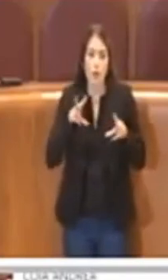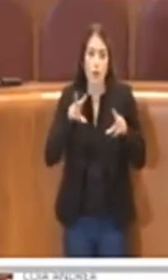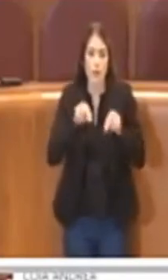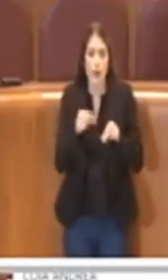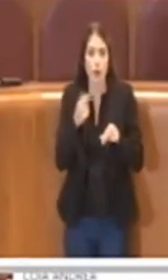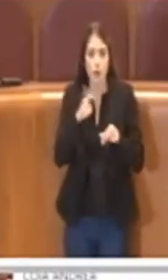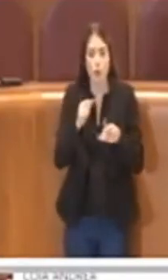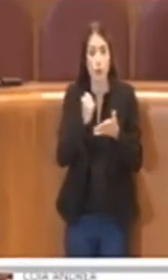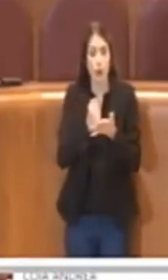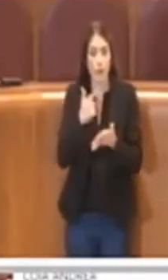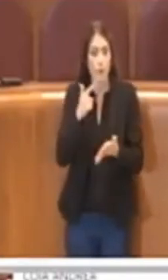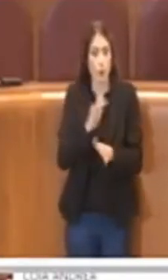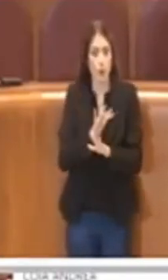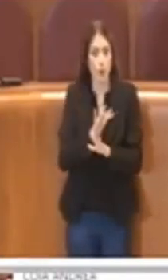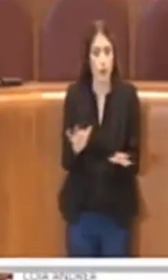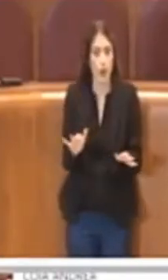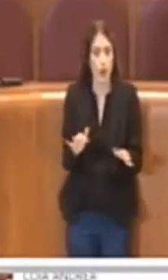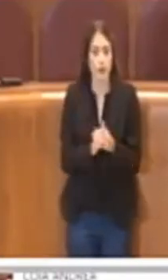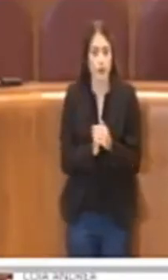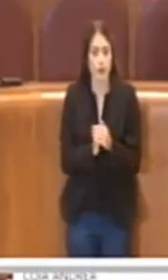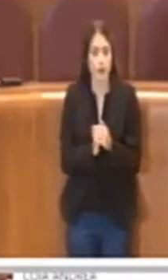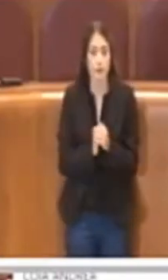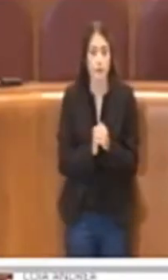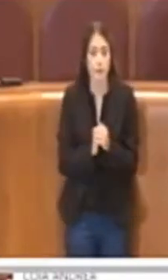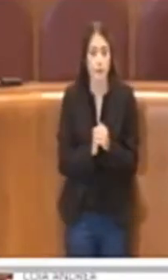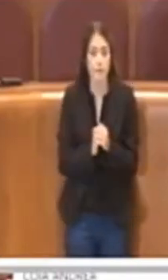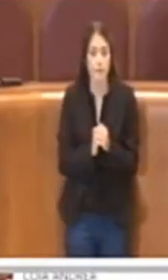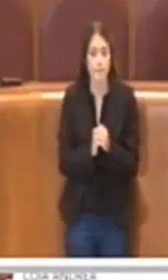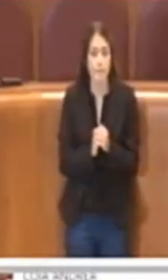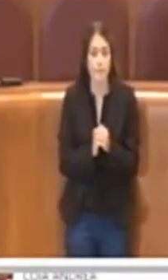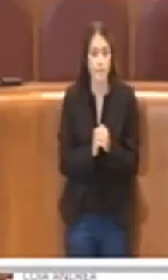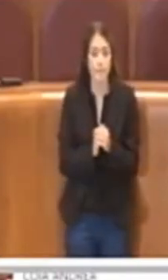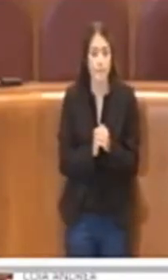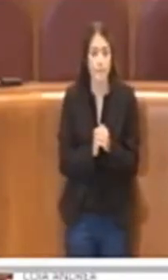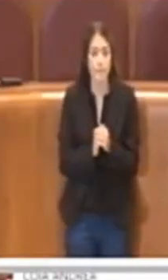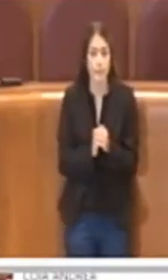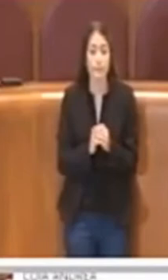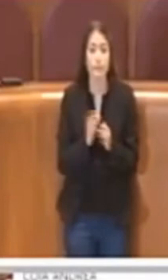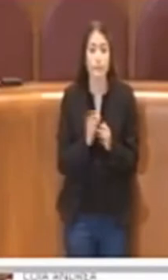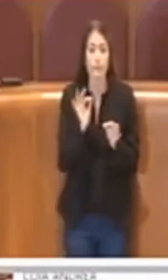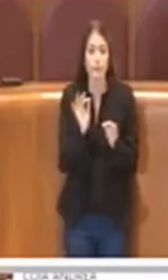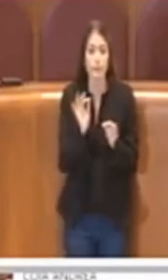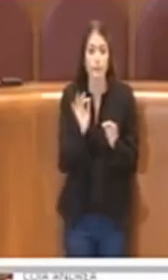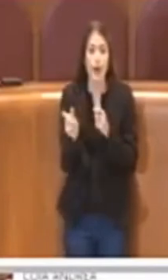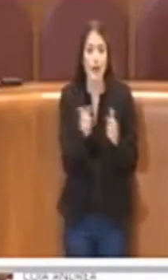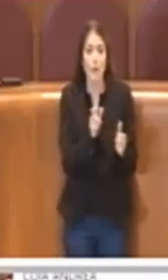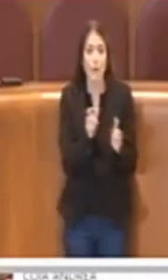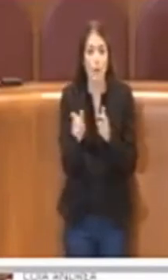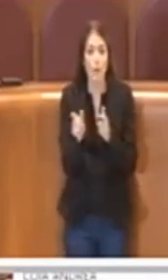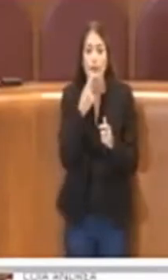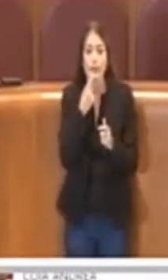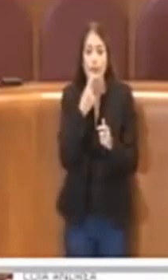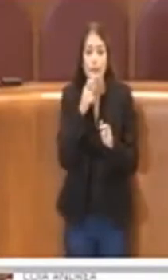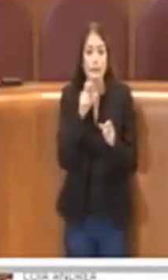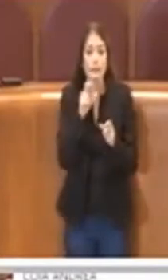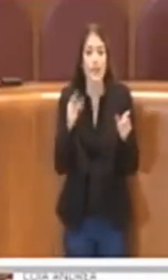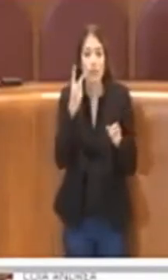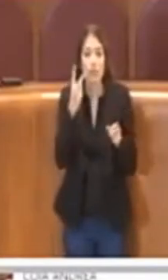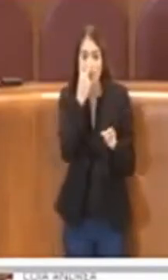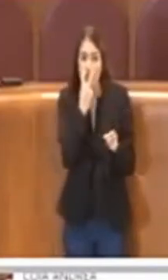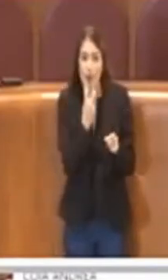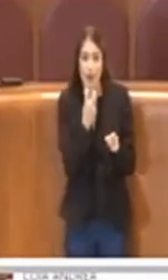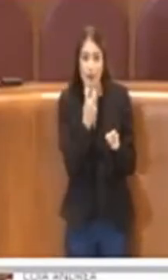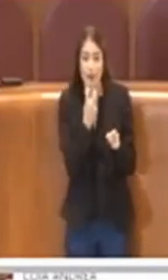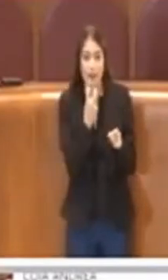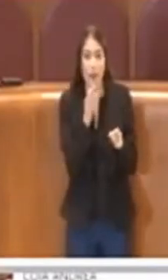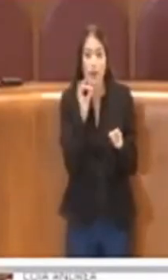importante il rapporto con i non vedenti, cioè voglio dire con tutti coloro